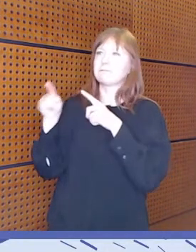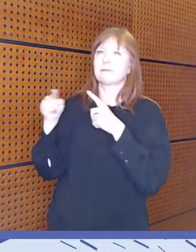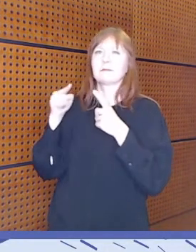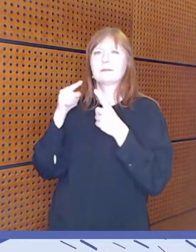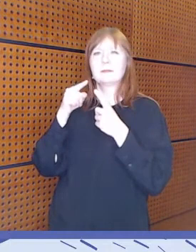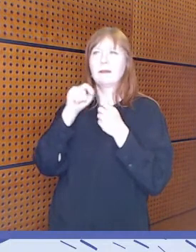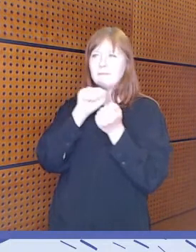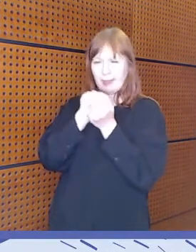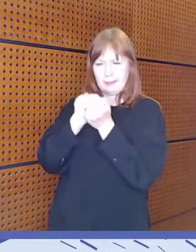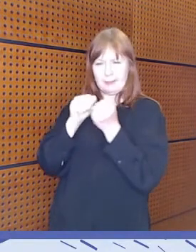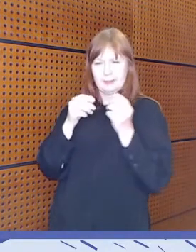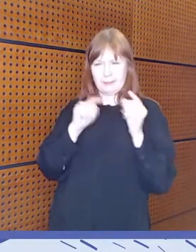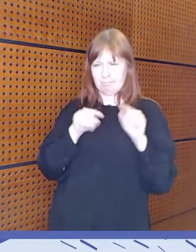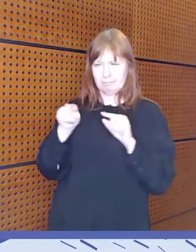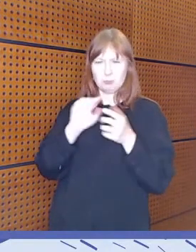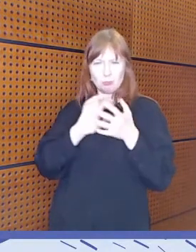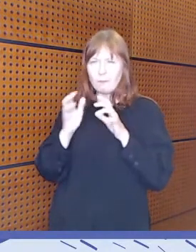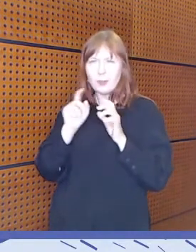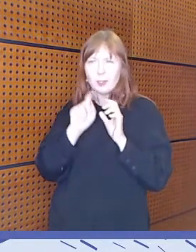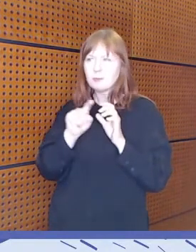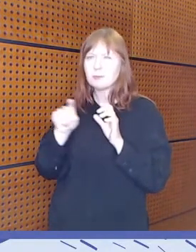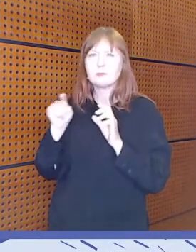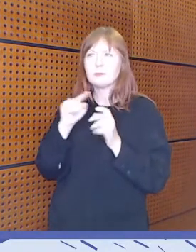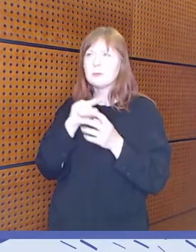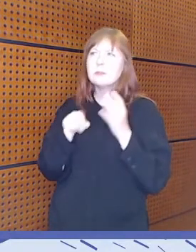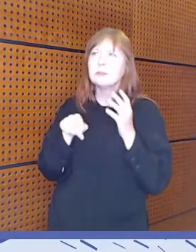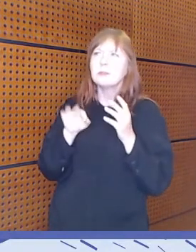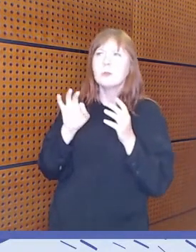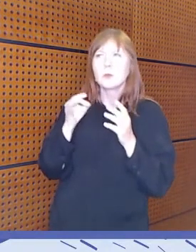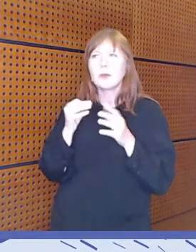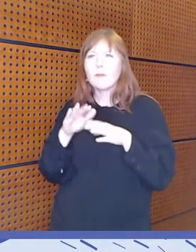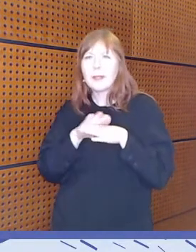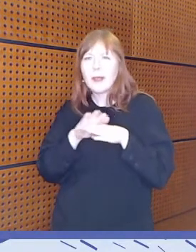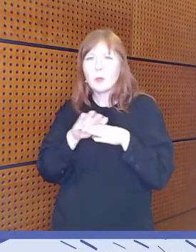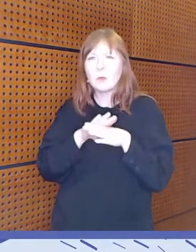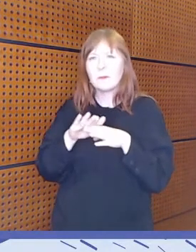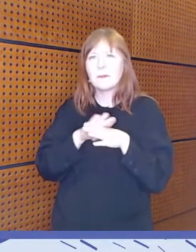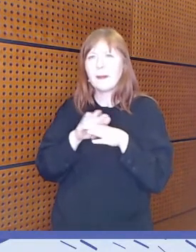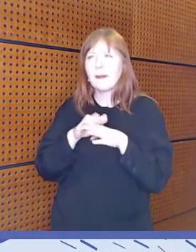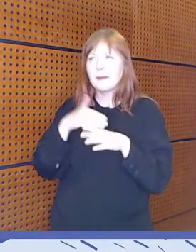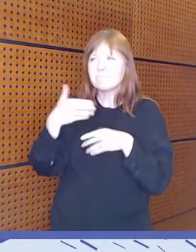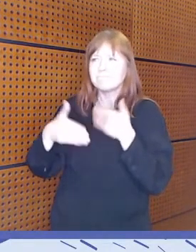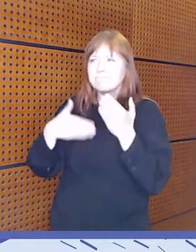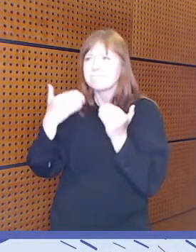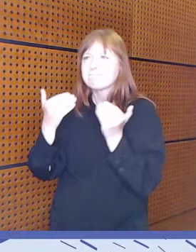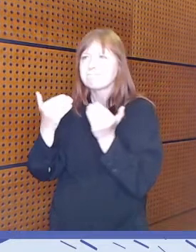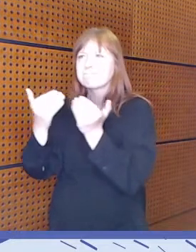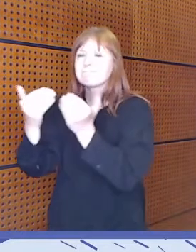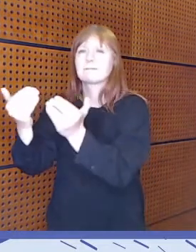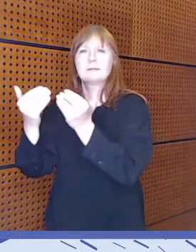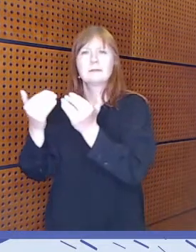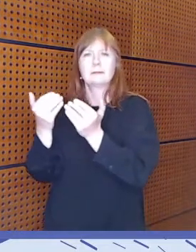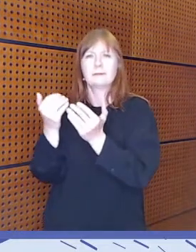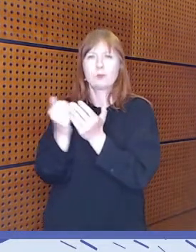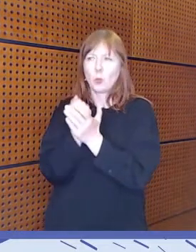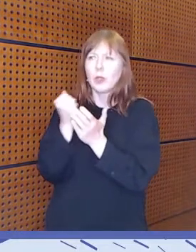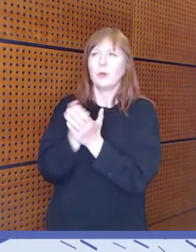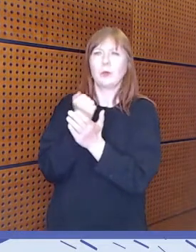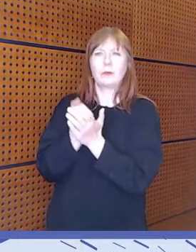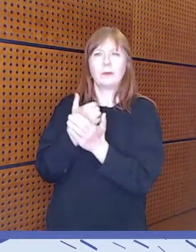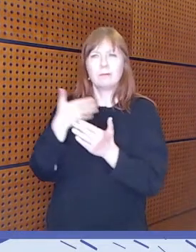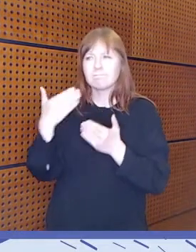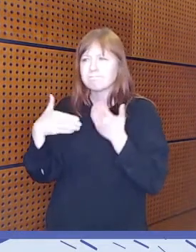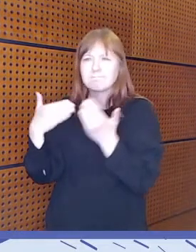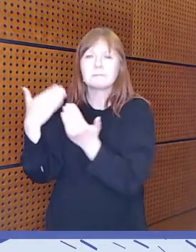välineitä tai sovelluksia tai muuta, miten niitä voidaan käyttää eteenpäin ja hyödyntää eteenpäin.